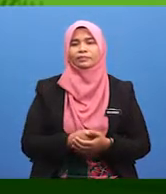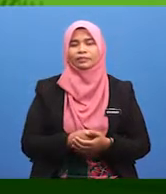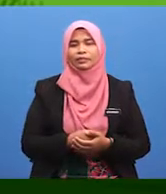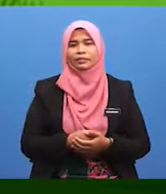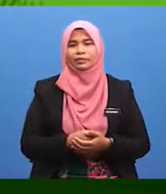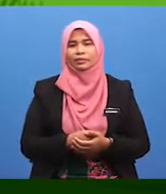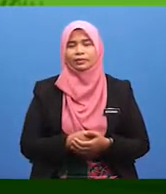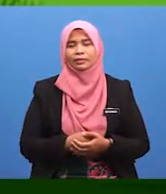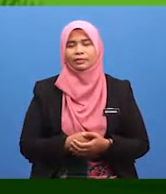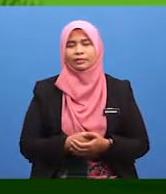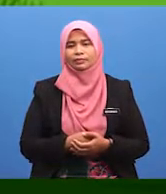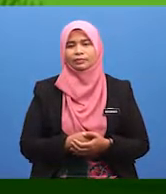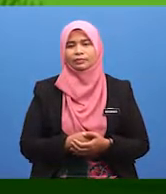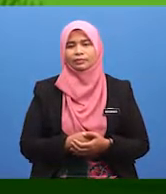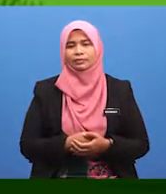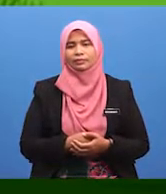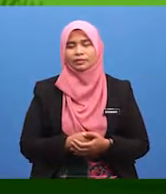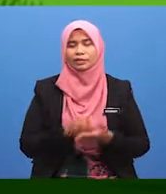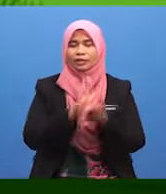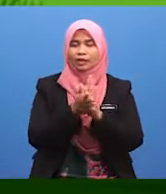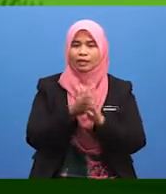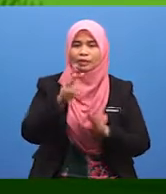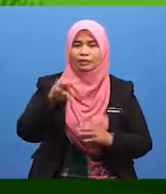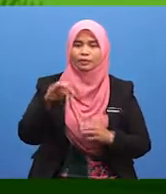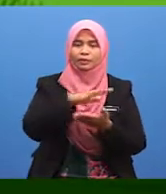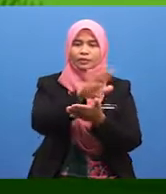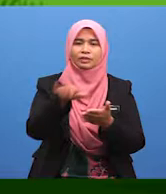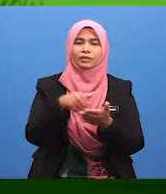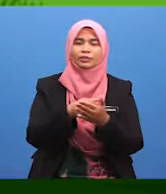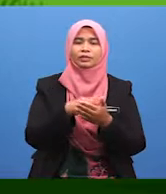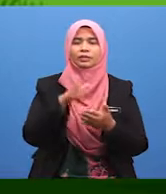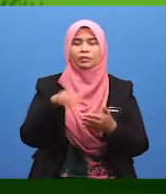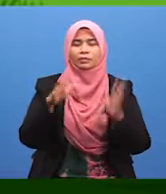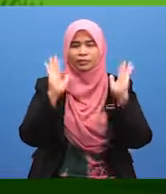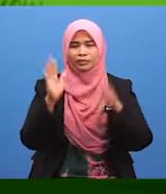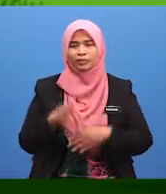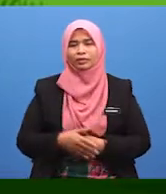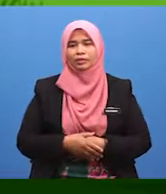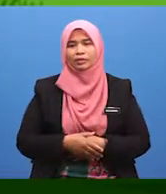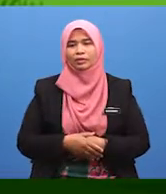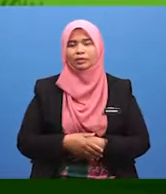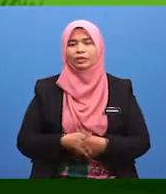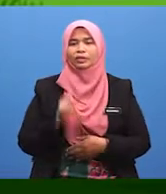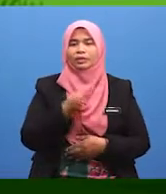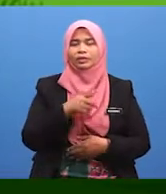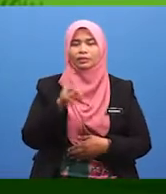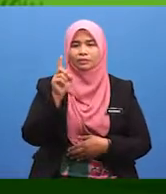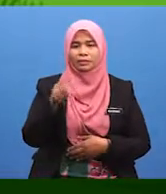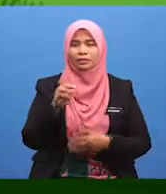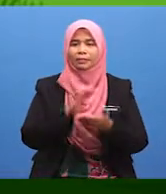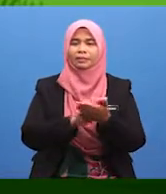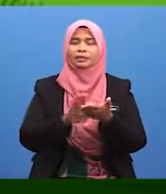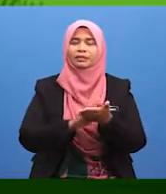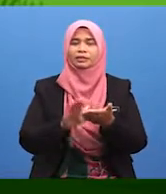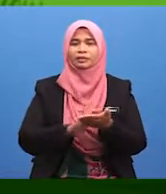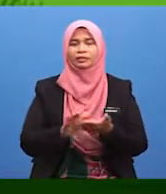dia panggil dubur buang air besar. Jadi murid-murid sekalian sebelum solat kita